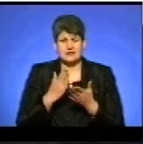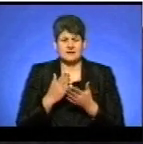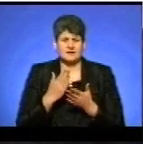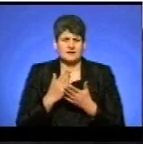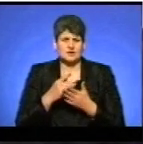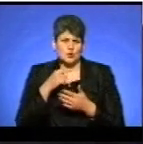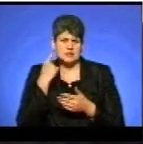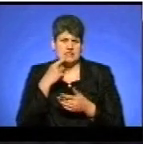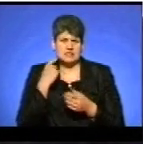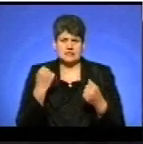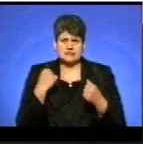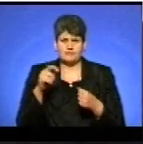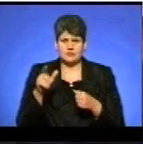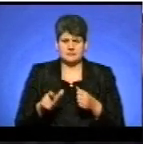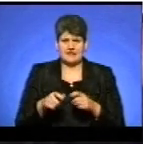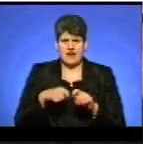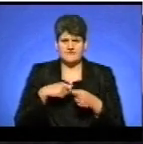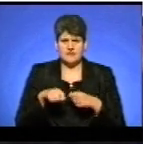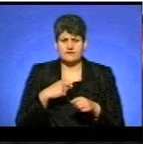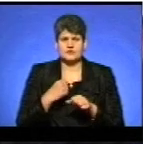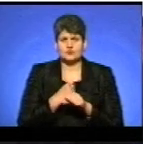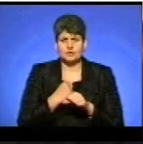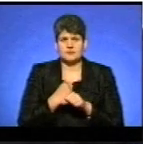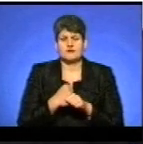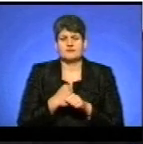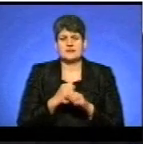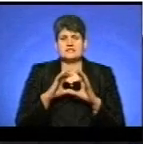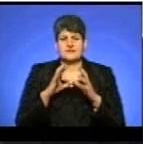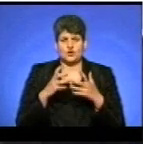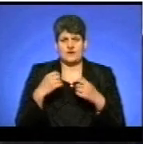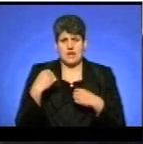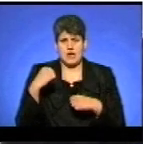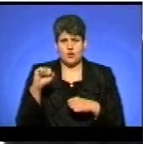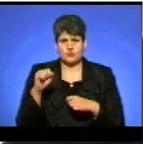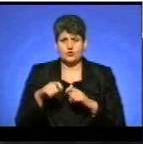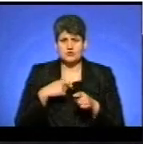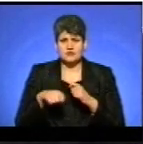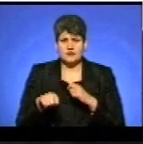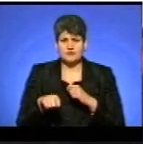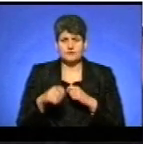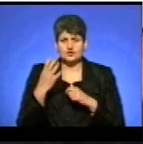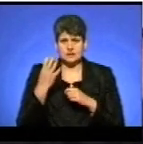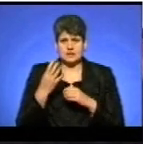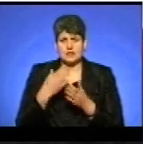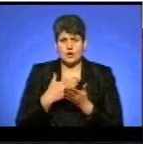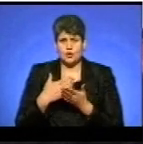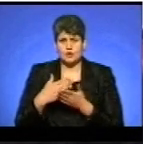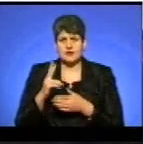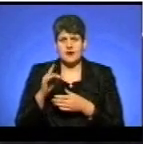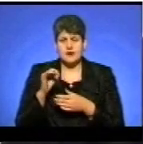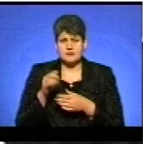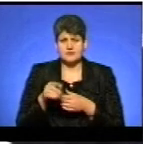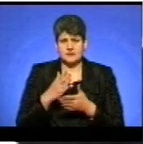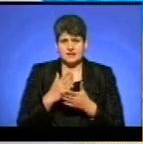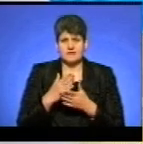рвав. І він встановив теж світовий рекорд. Він розірвав чотири колоди карти, але це є в